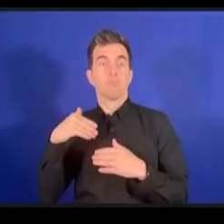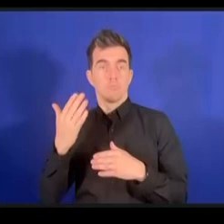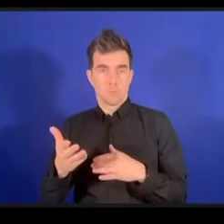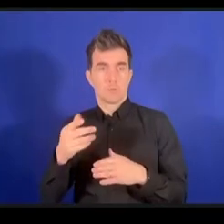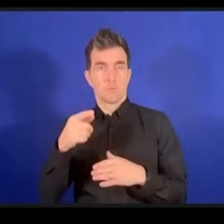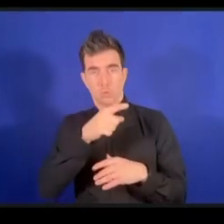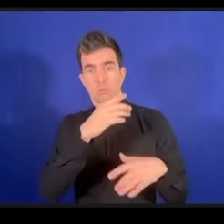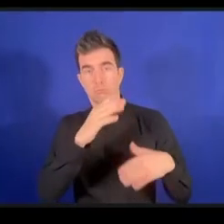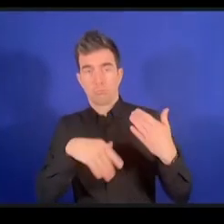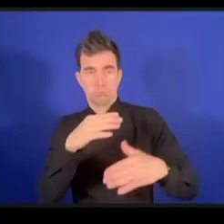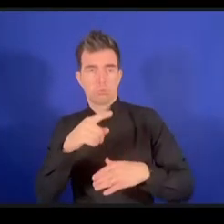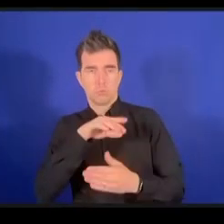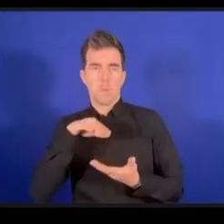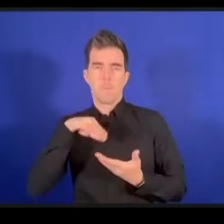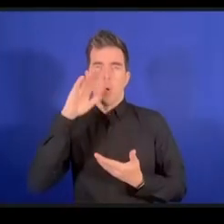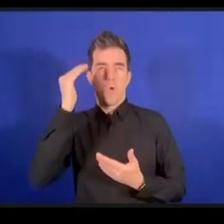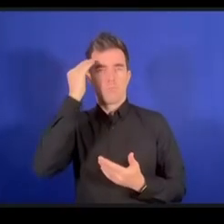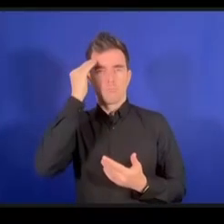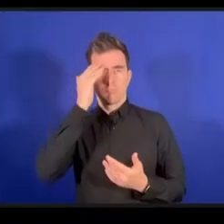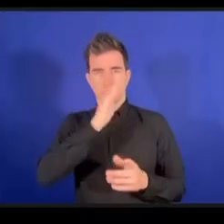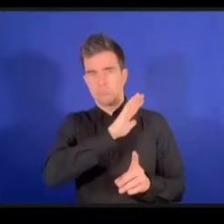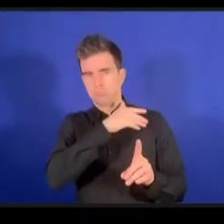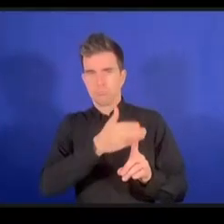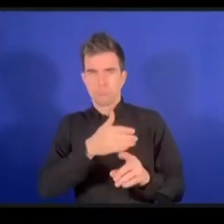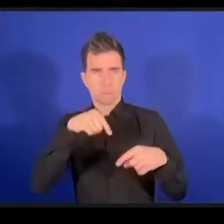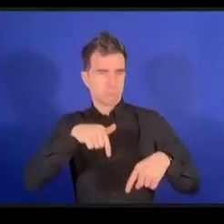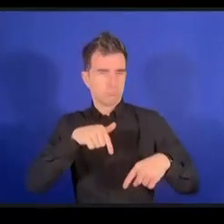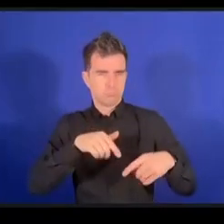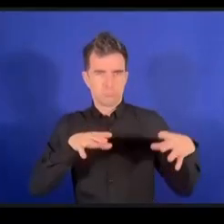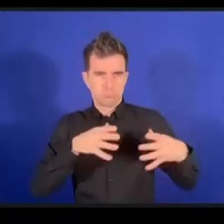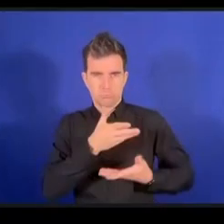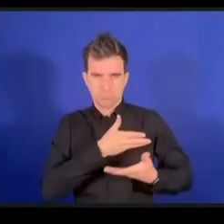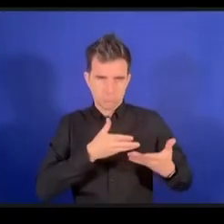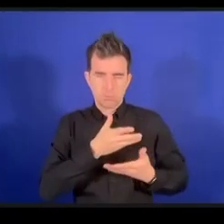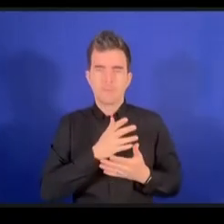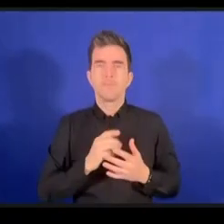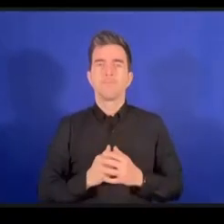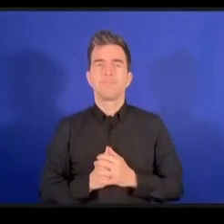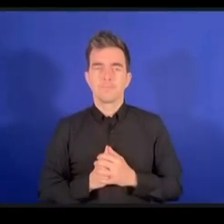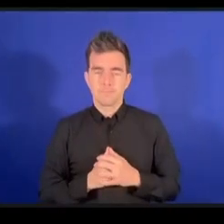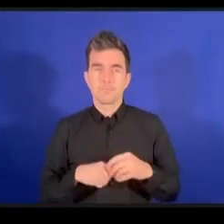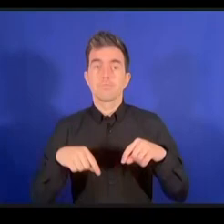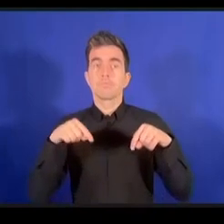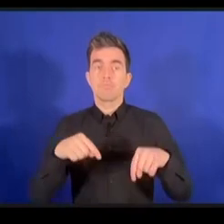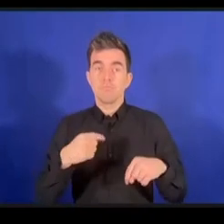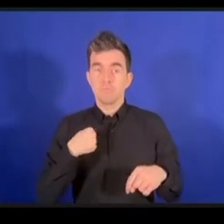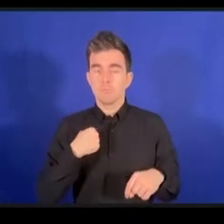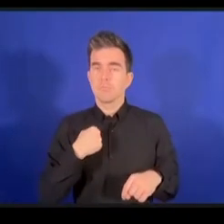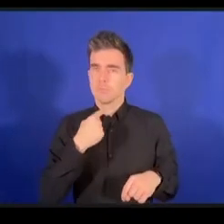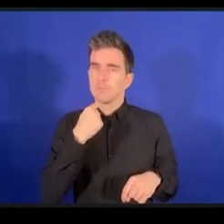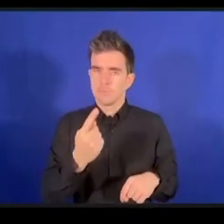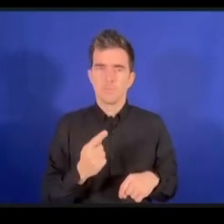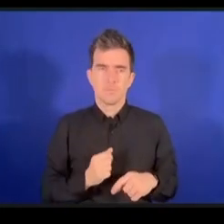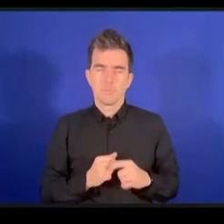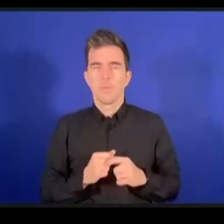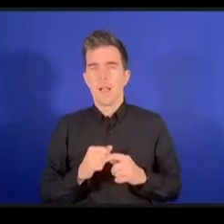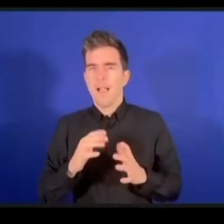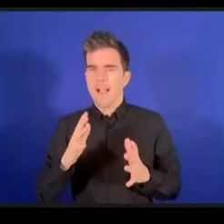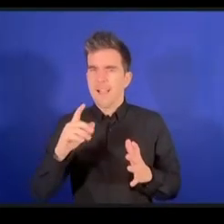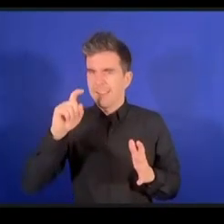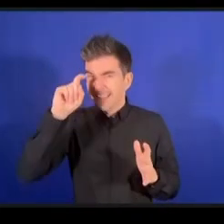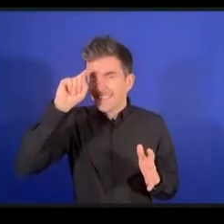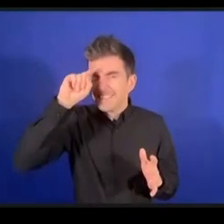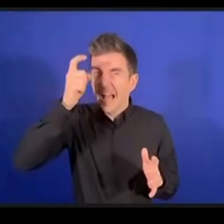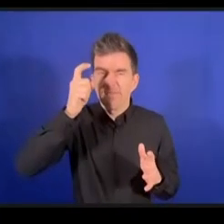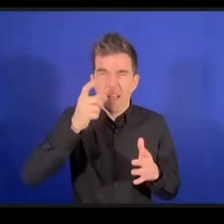والإنترنت دون أن يؤدي ذلك إلى إزدويجية العمل أعتقد بأنه من الصعب أن نعطي